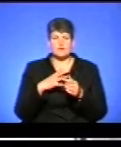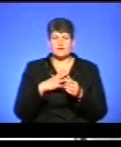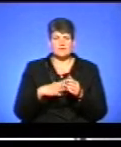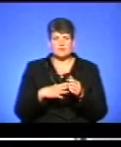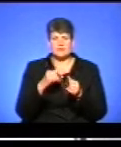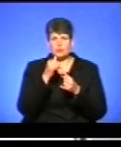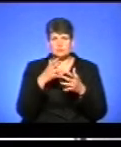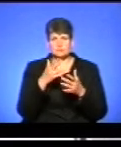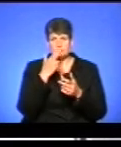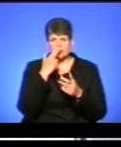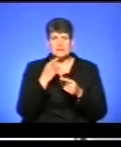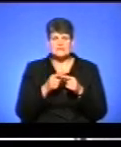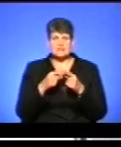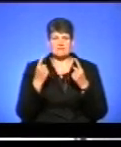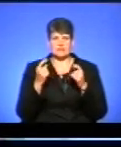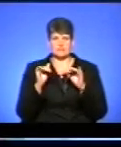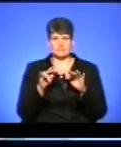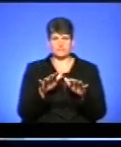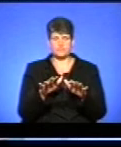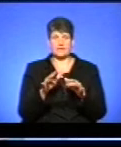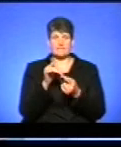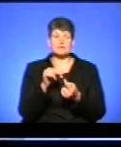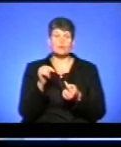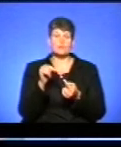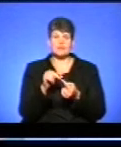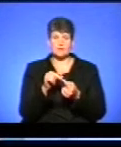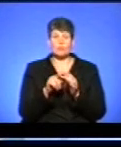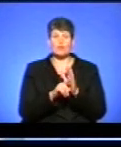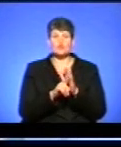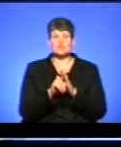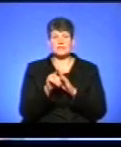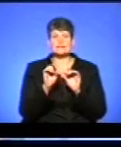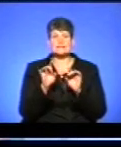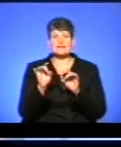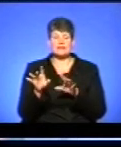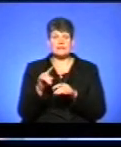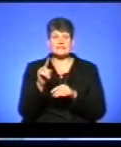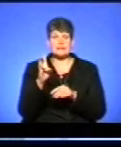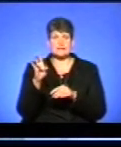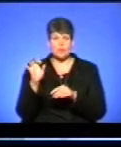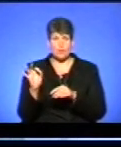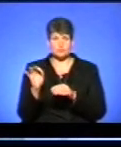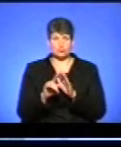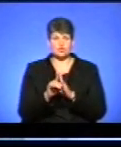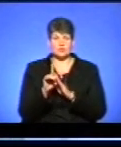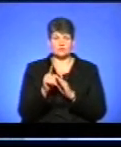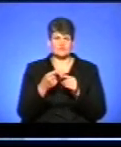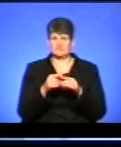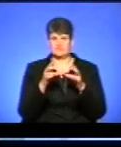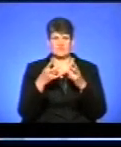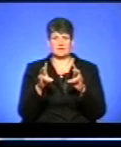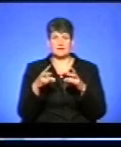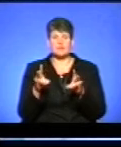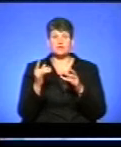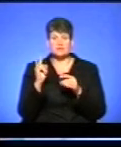адаптуватися, це також велика справа. І, відповідно, починати здавати заново ЗНО, напевно, не варто, якщо